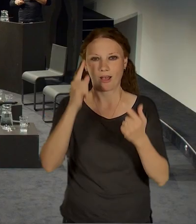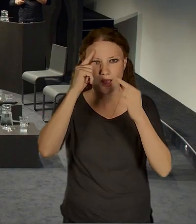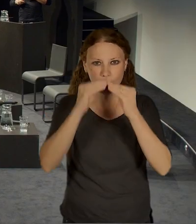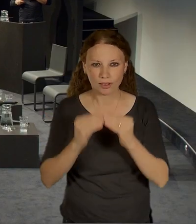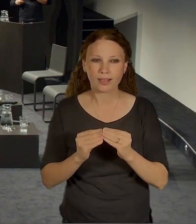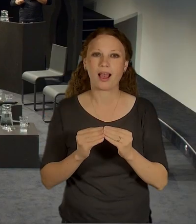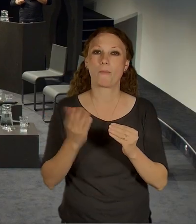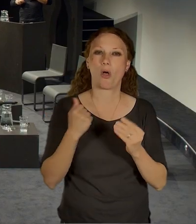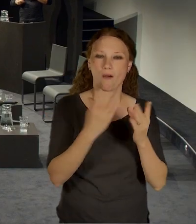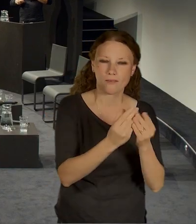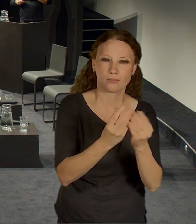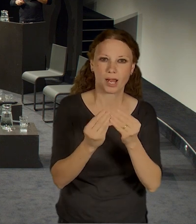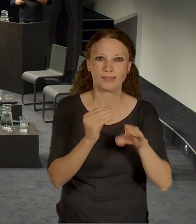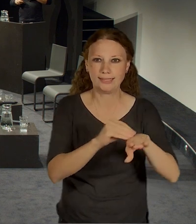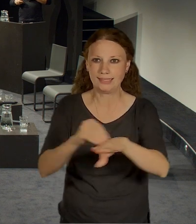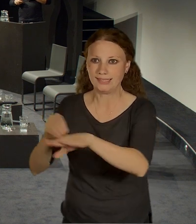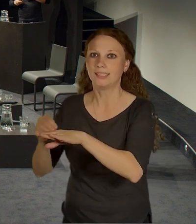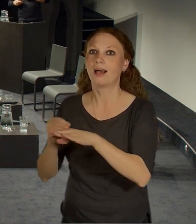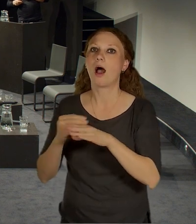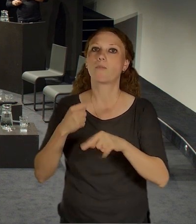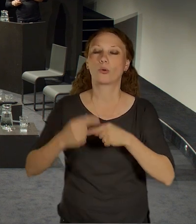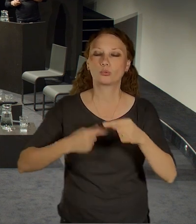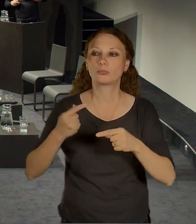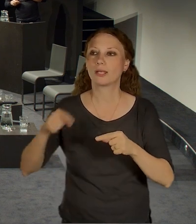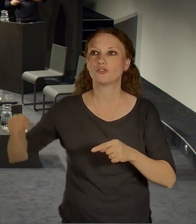sebe má a podařilo se to postupně rozjetst.